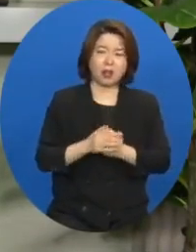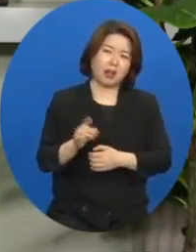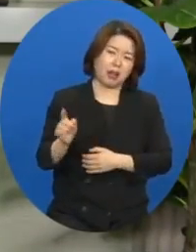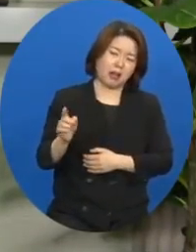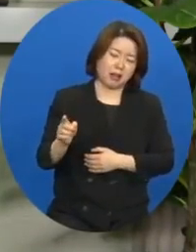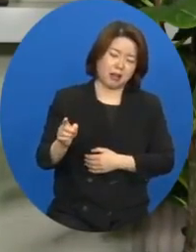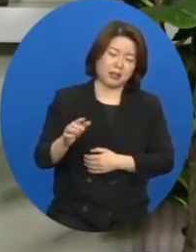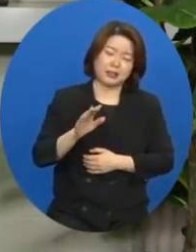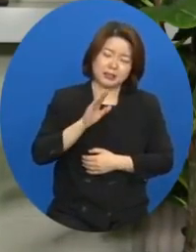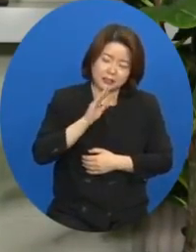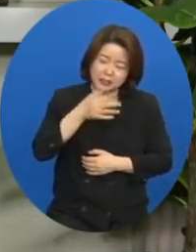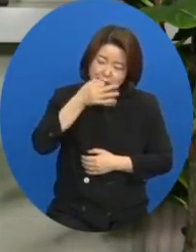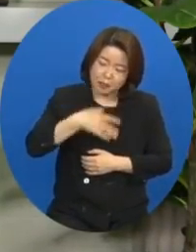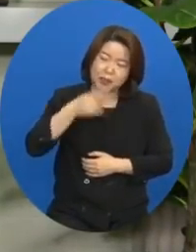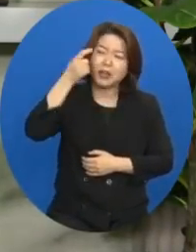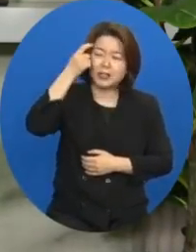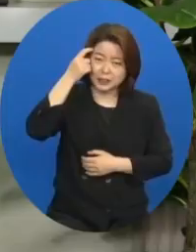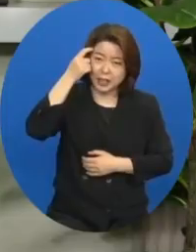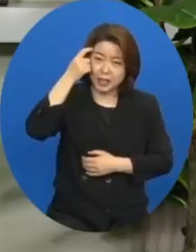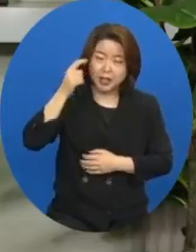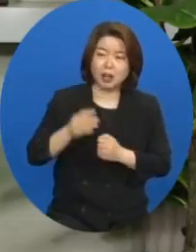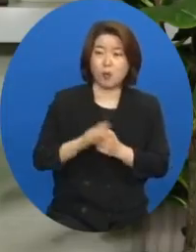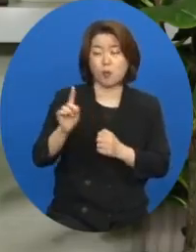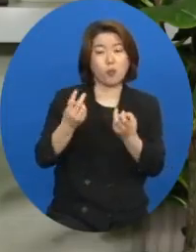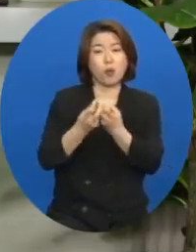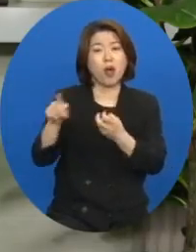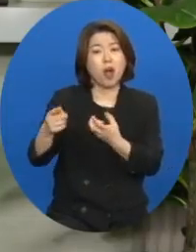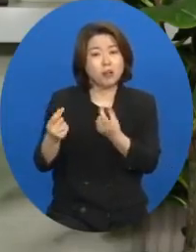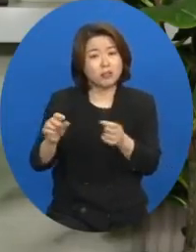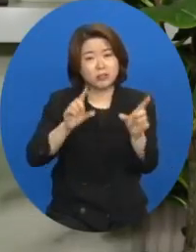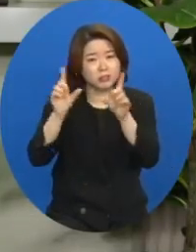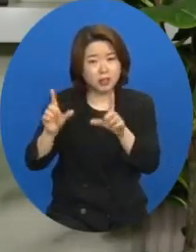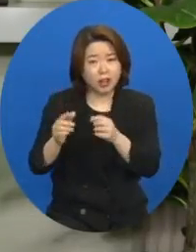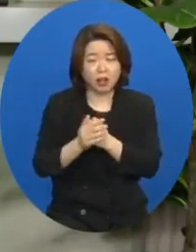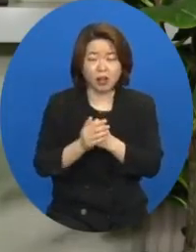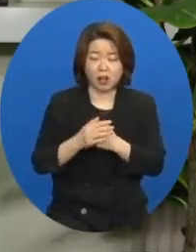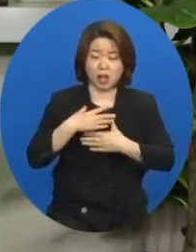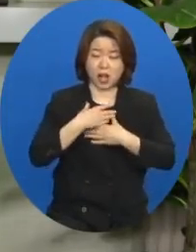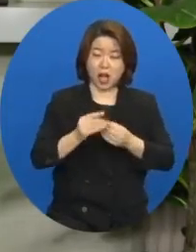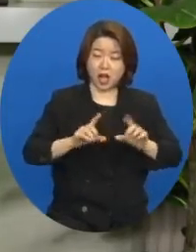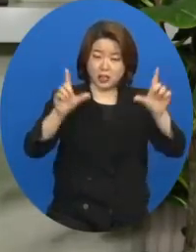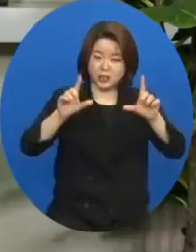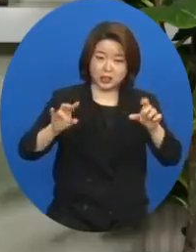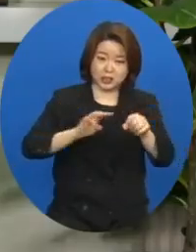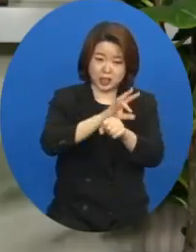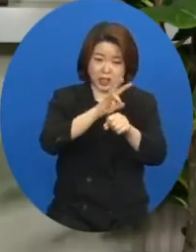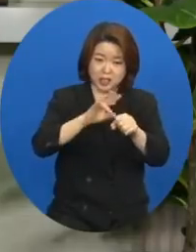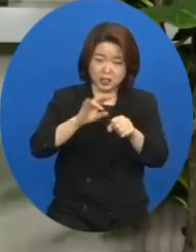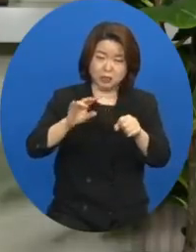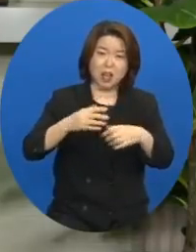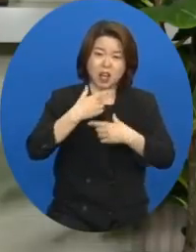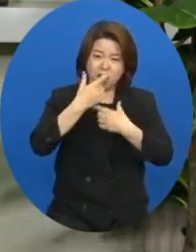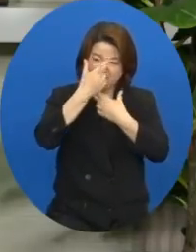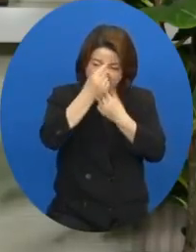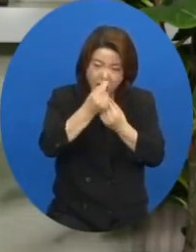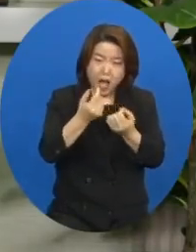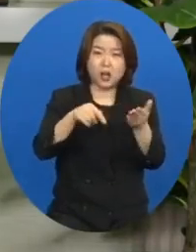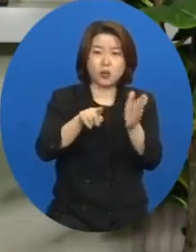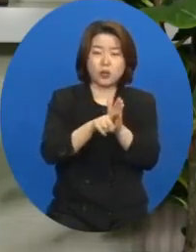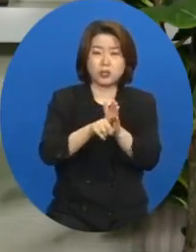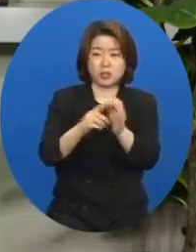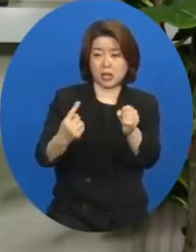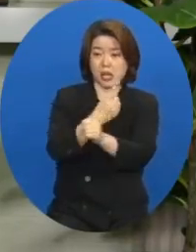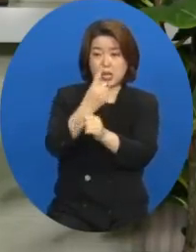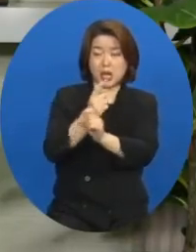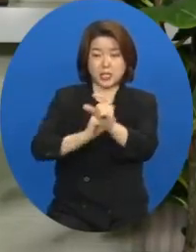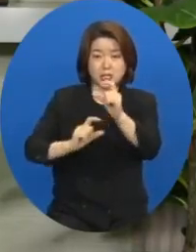힘들겠습니다. 어떻게 그렇게 사십니까? 안식이를 24시간 콜박 지키기 위해서 1시간을